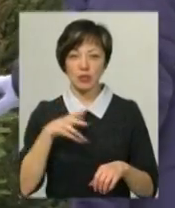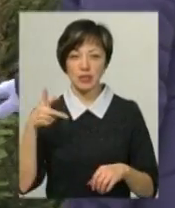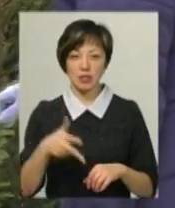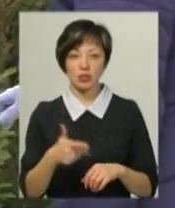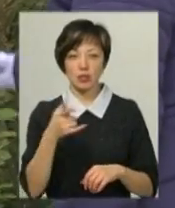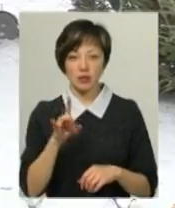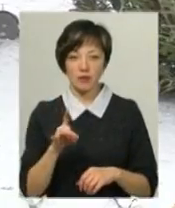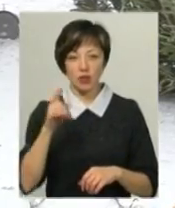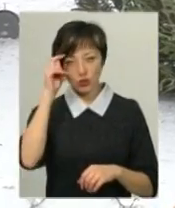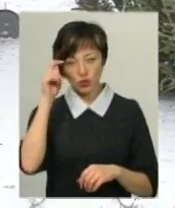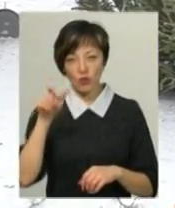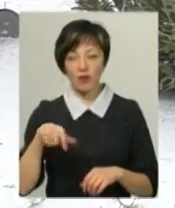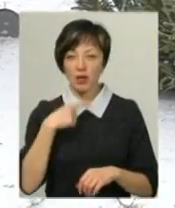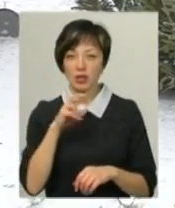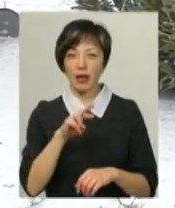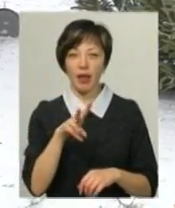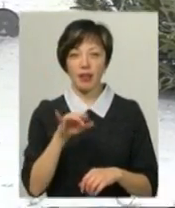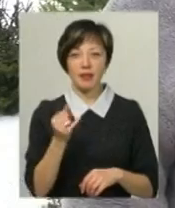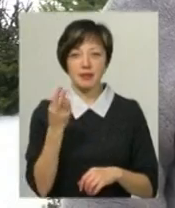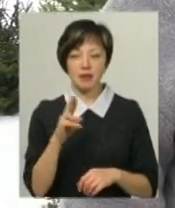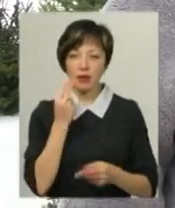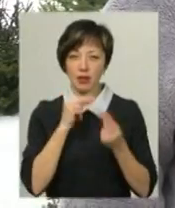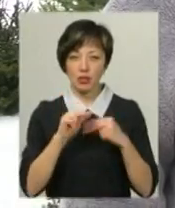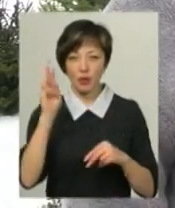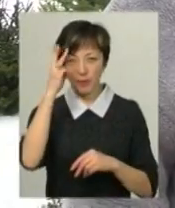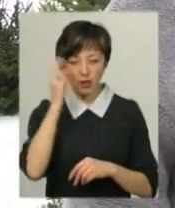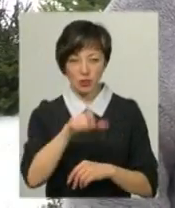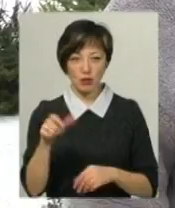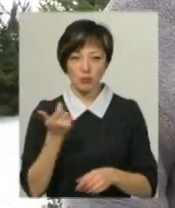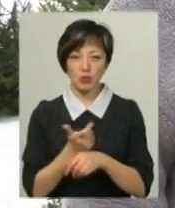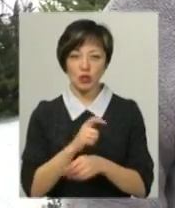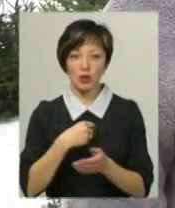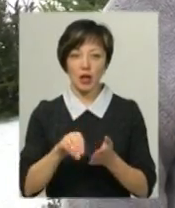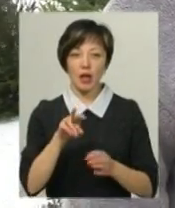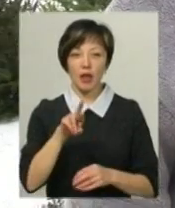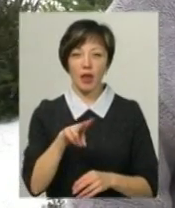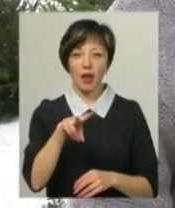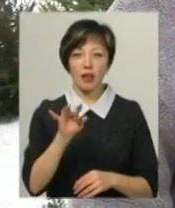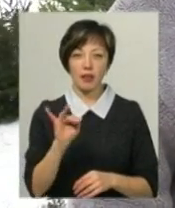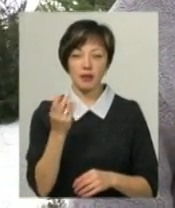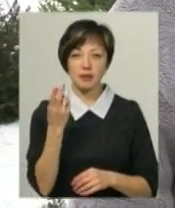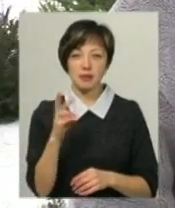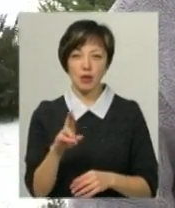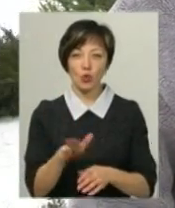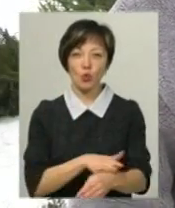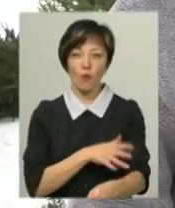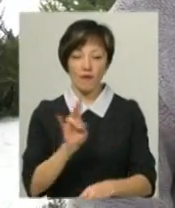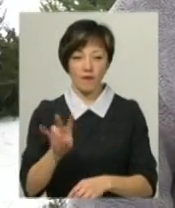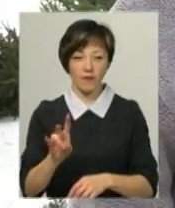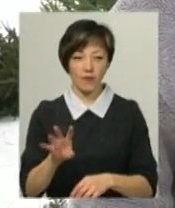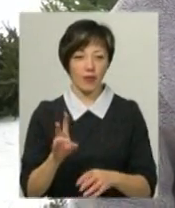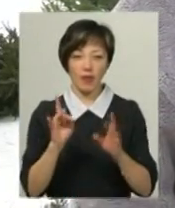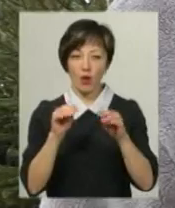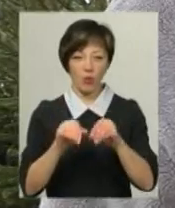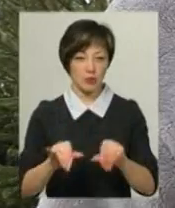тисяч гривень. Чоловік каже, ялиця має свої переваги. Хмельничани більше беруть зараз ялицю, бо вона довше стоїть, вона